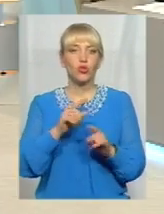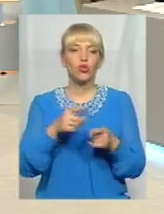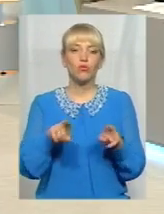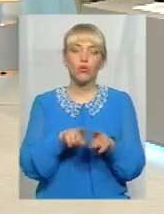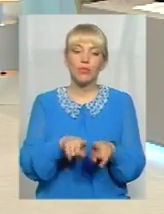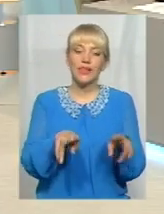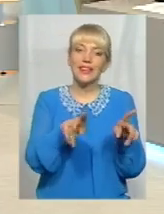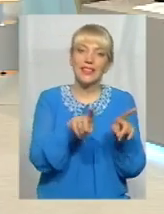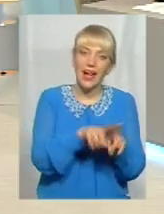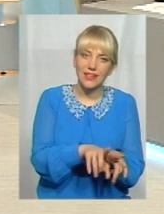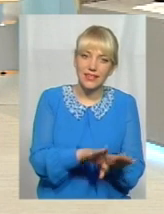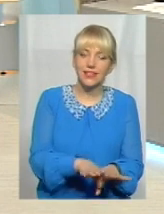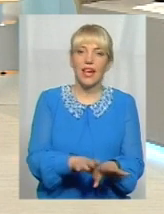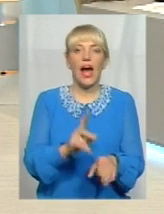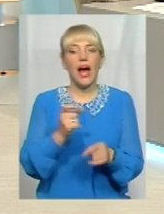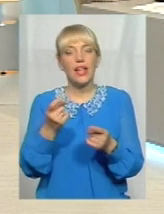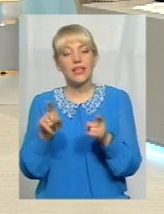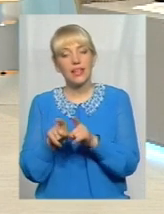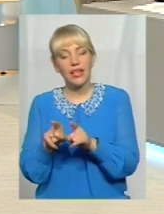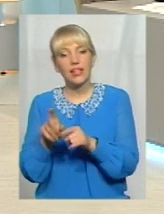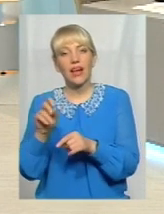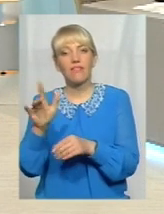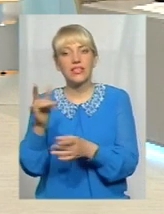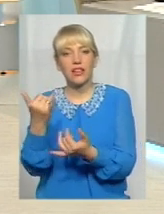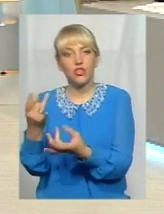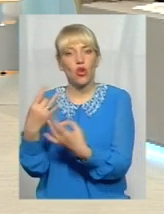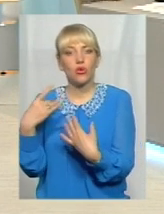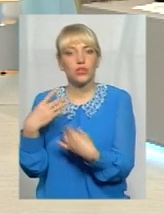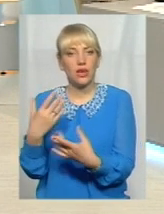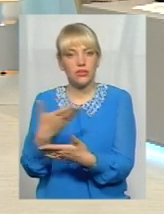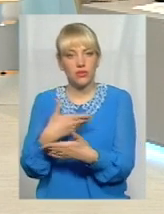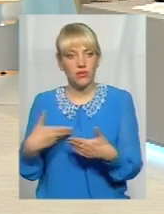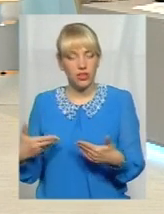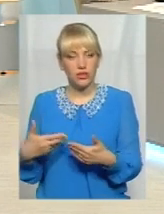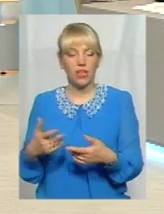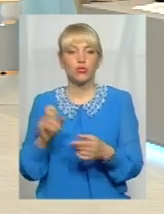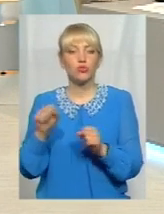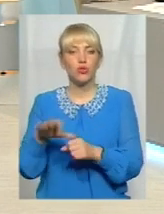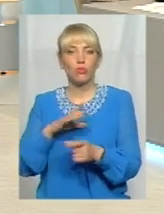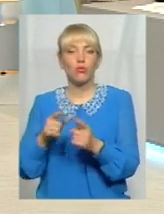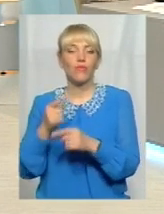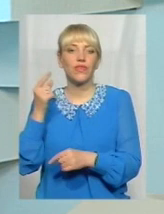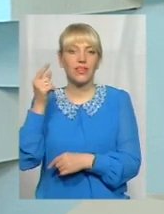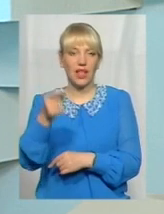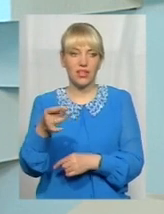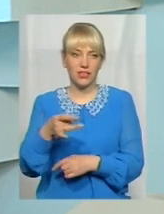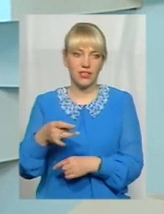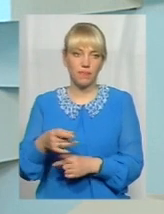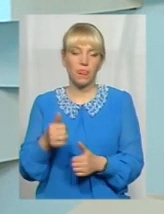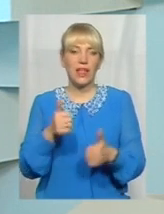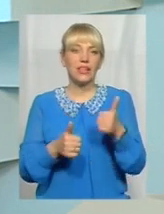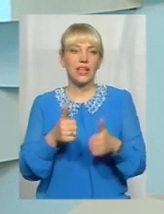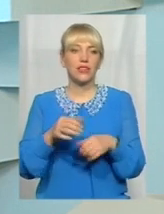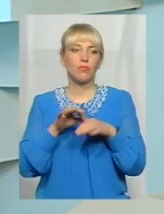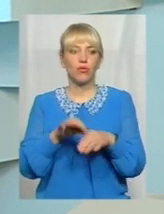транспорт такого зразку, про який ви зараз говорите, щоб можна було в віддалені райони? Тендер проводився ще в